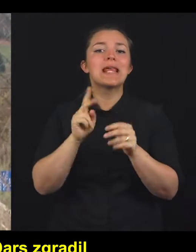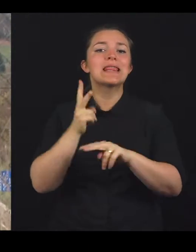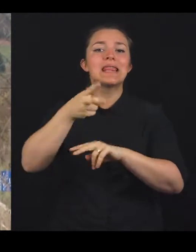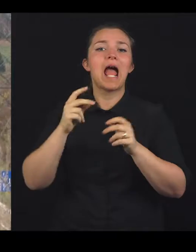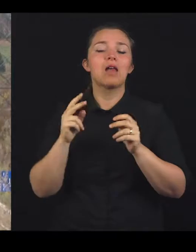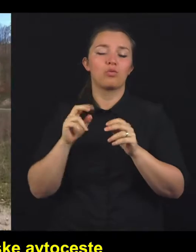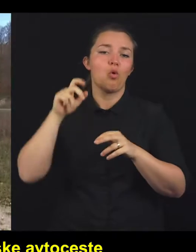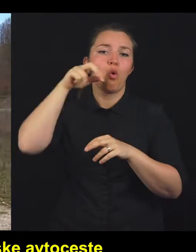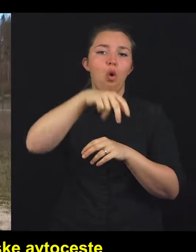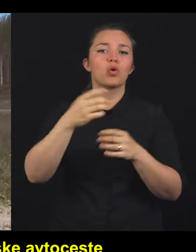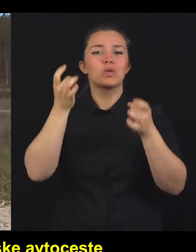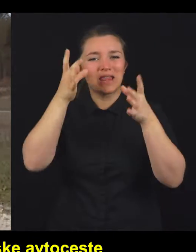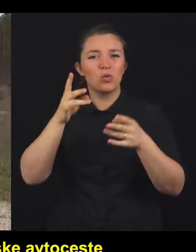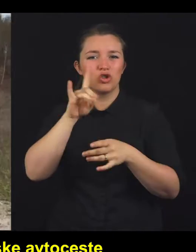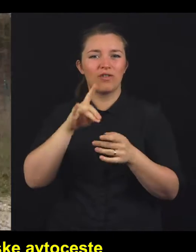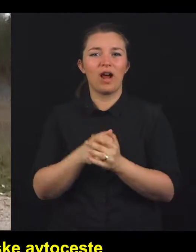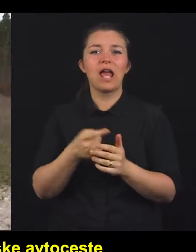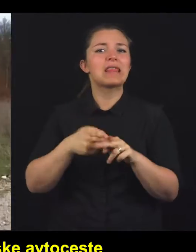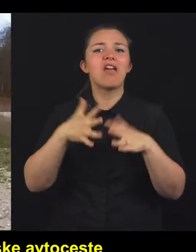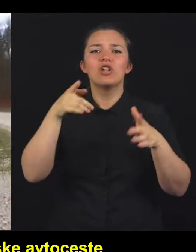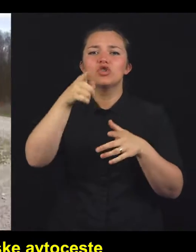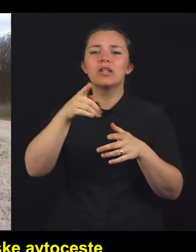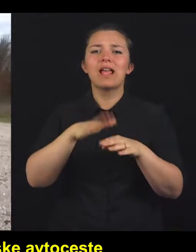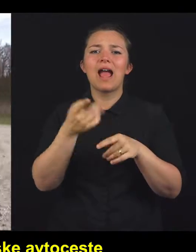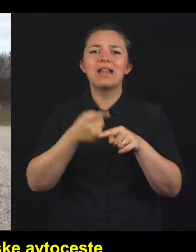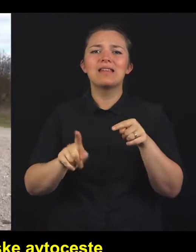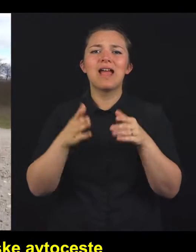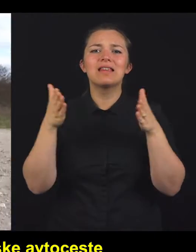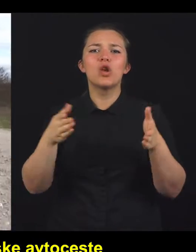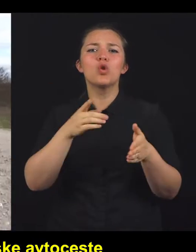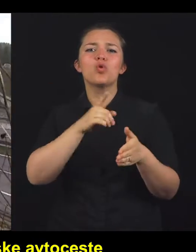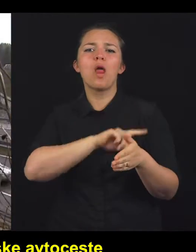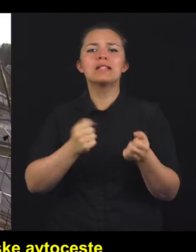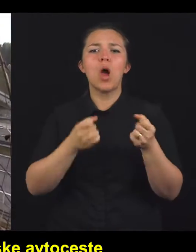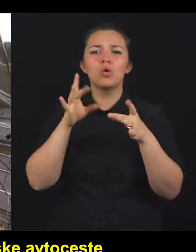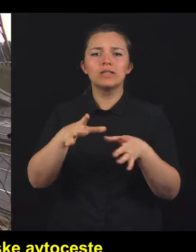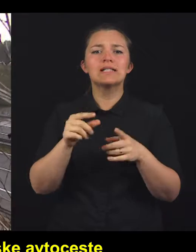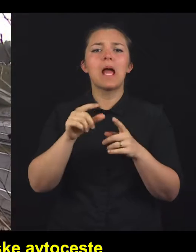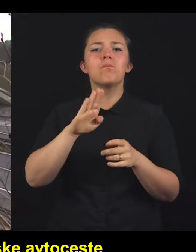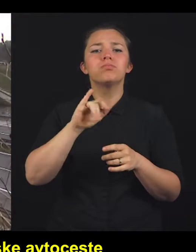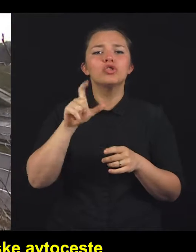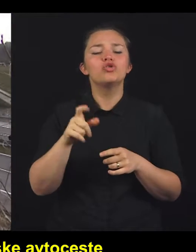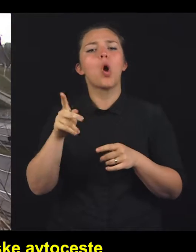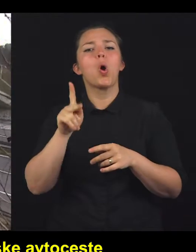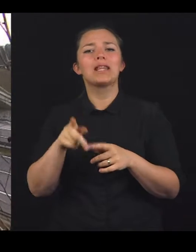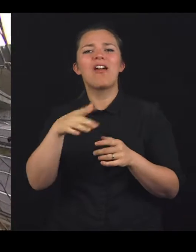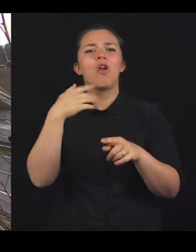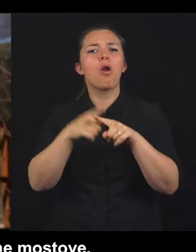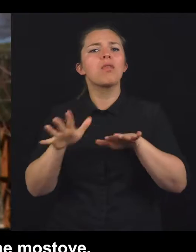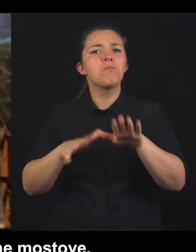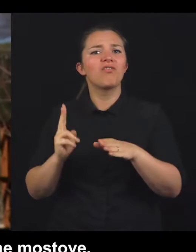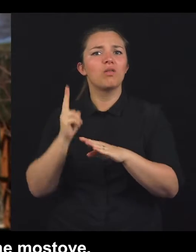živali. Največji je ta na odseku dolenske avtoceste Bič-Korenitka, ki ga velikokrat prečka medved.